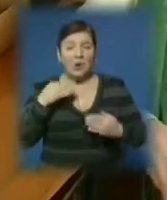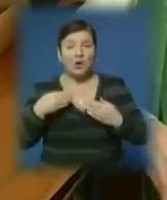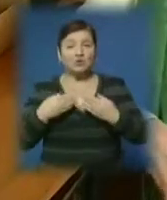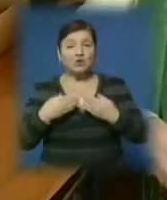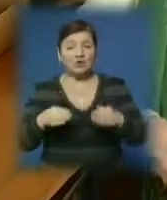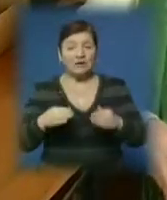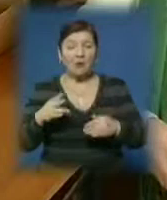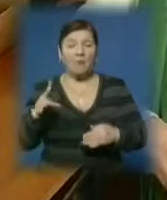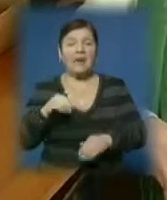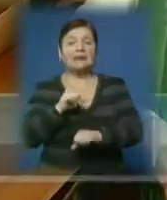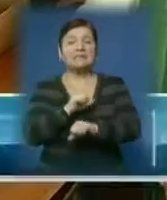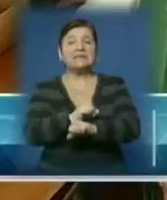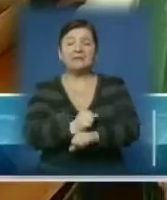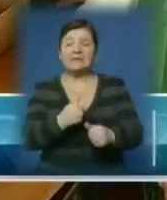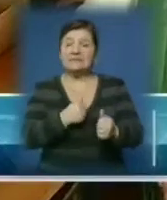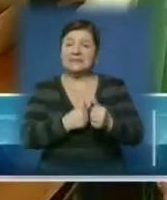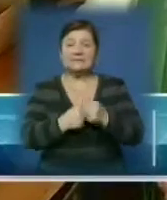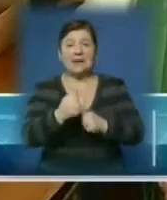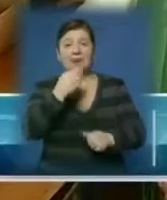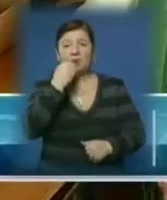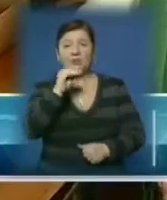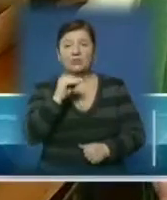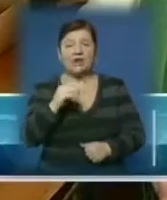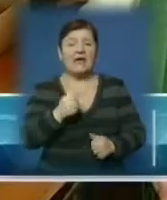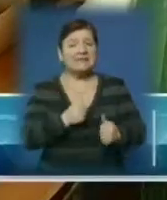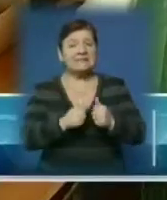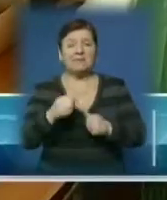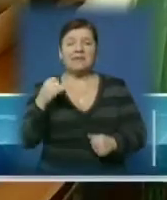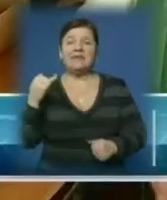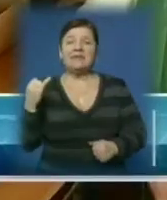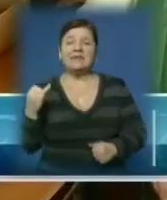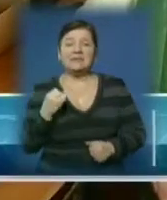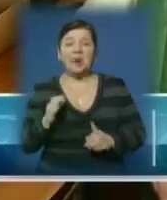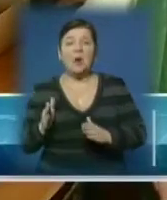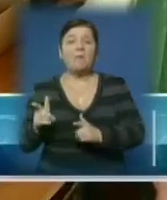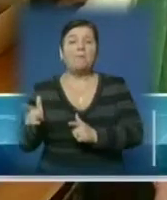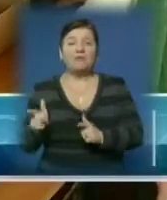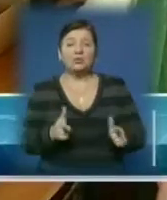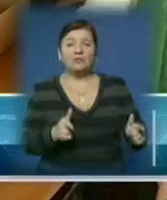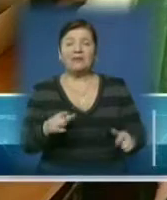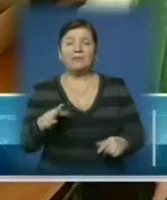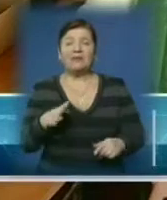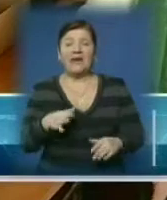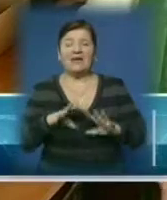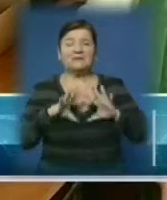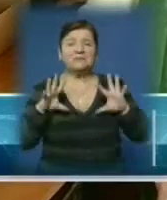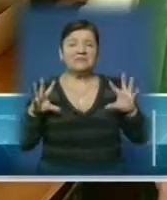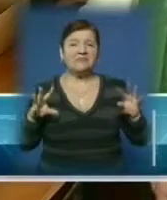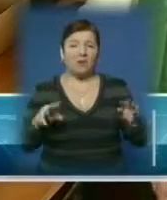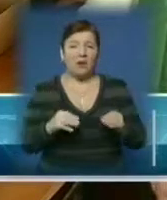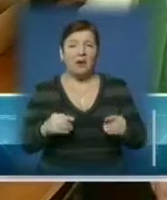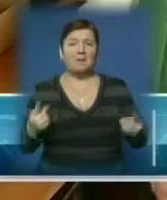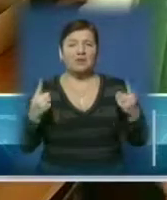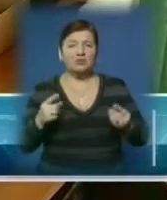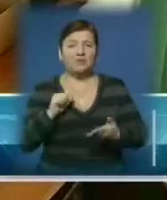але ми зупинилися на найкращих, на найнтересних, я вважаю. У підготовці була трудно, що з всього великого матеріалу